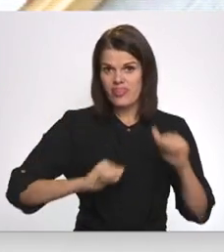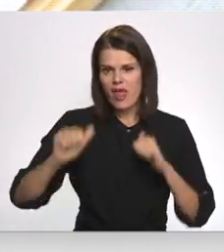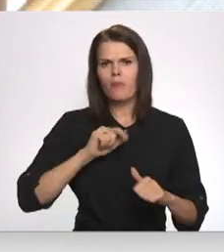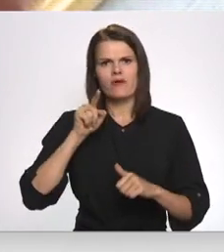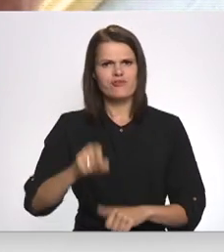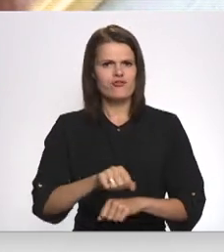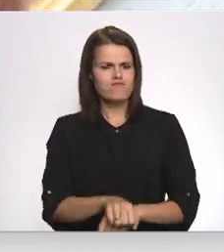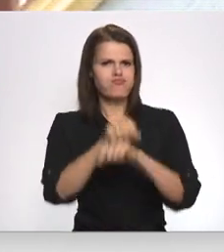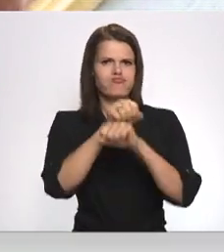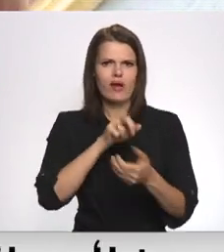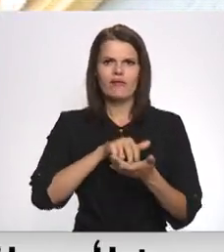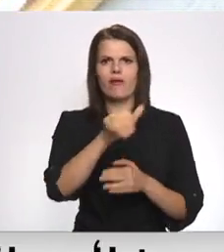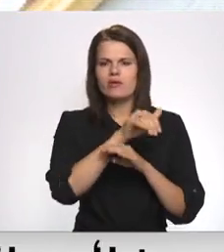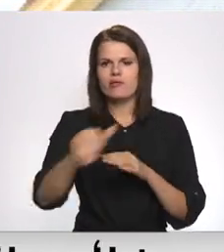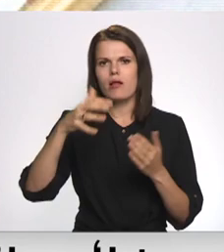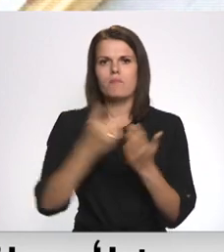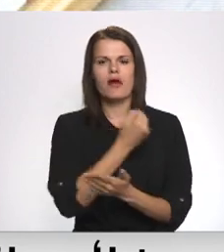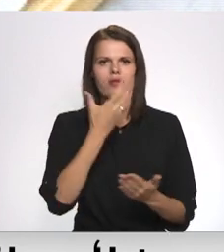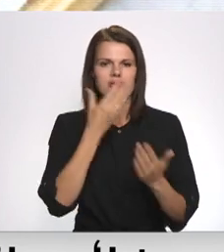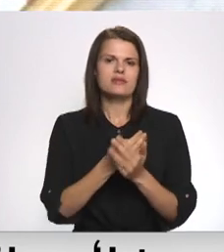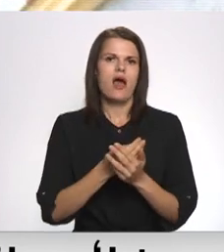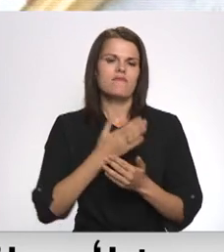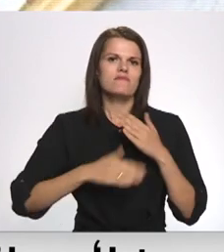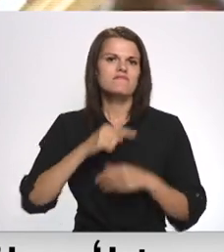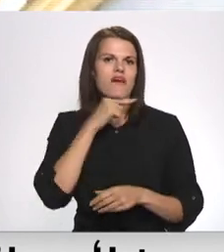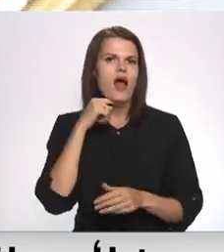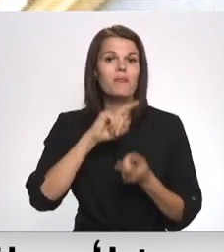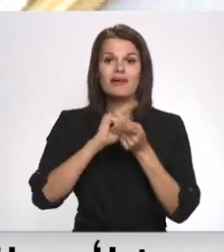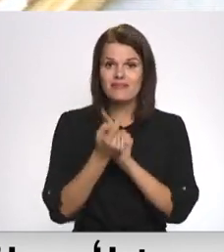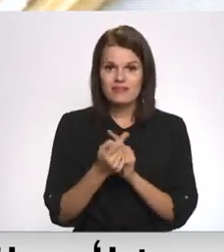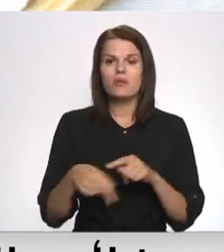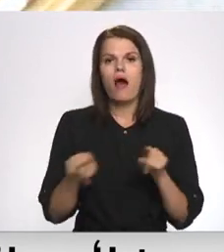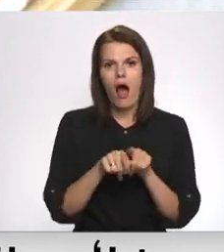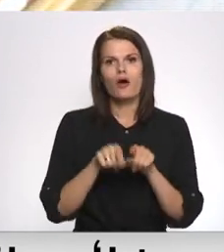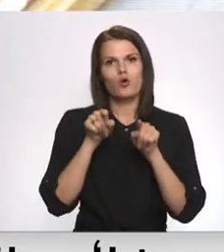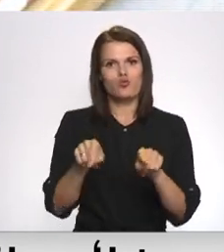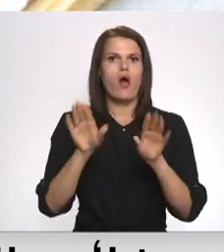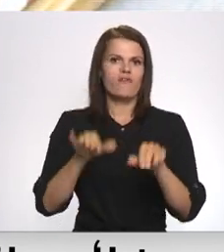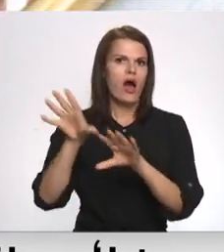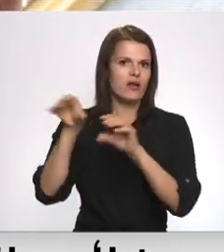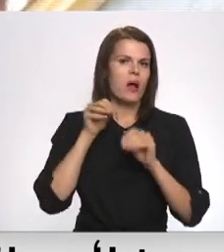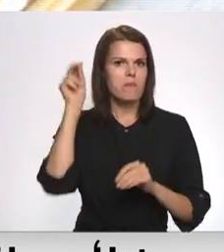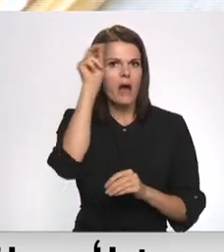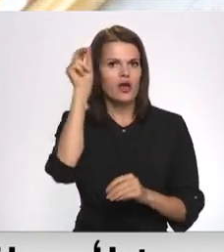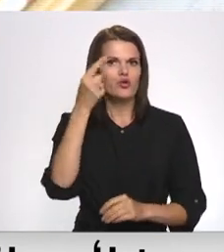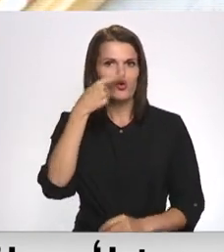ietielās un panāk šo vēlamās izmaiņas. Arī to mēs no viņiem varētu mācīties,